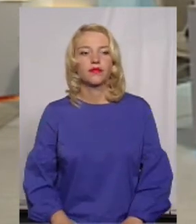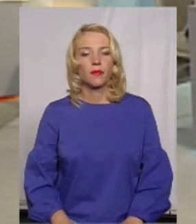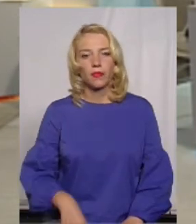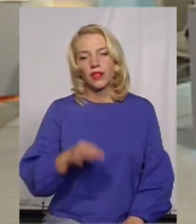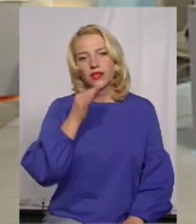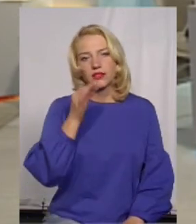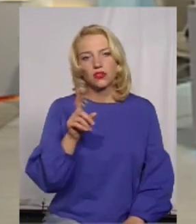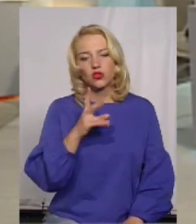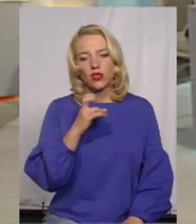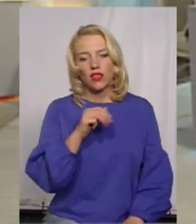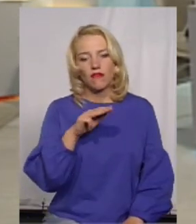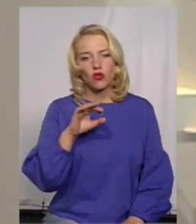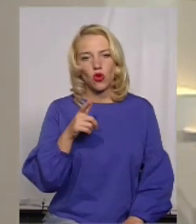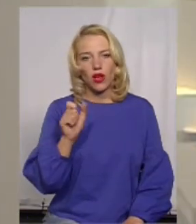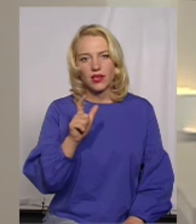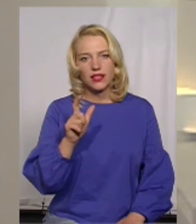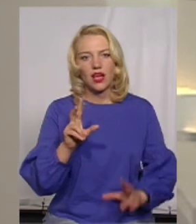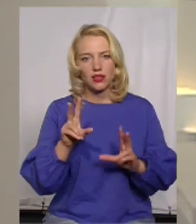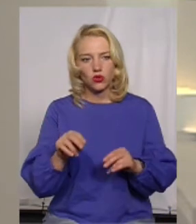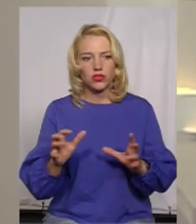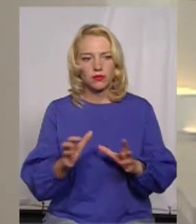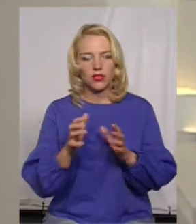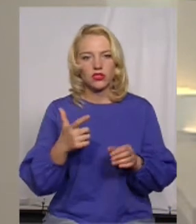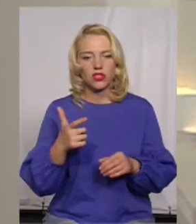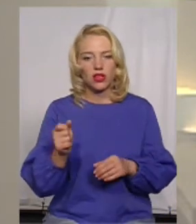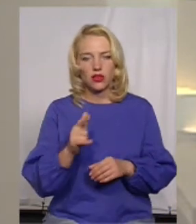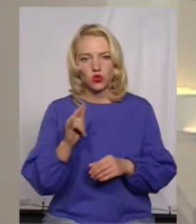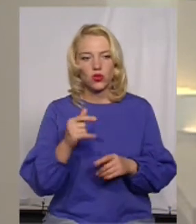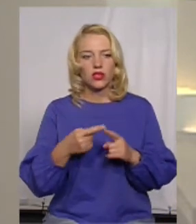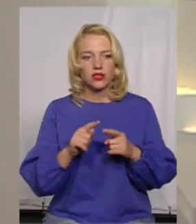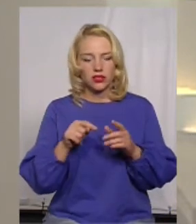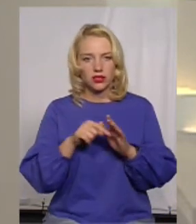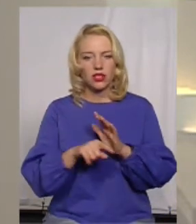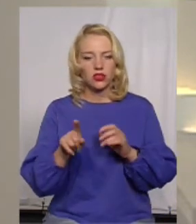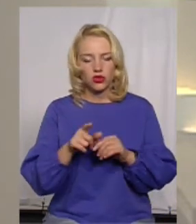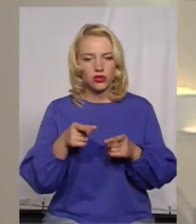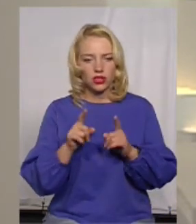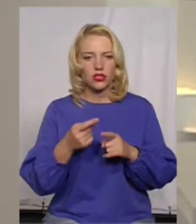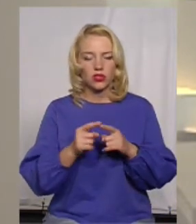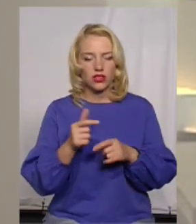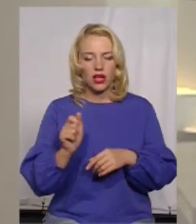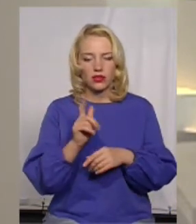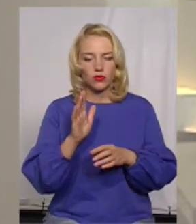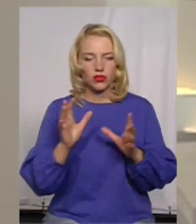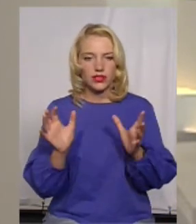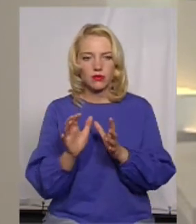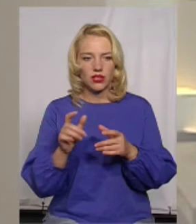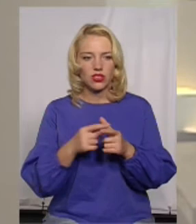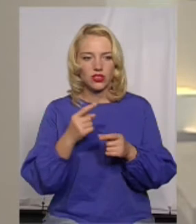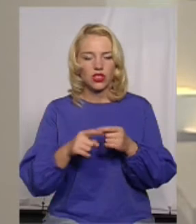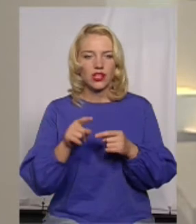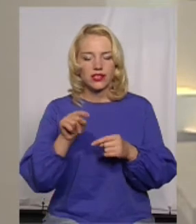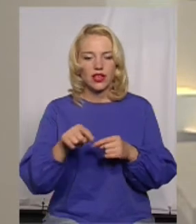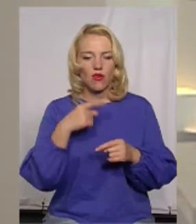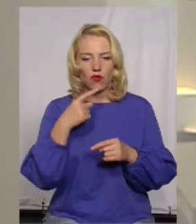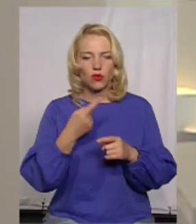Сказано, що нафтогаз гарантує збереження газу. Це означає, що дійсно той газ буде збережений? Чи це говорить